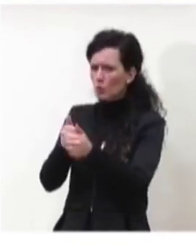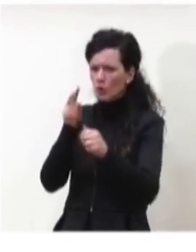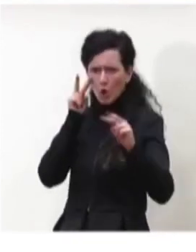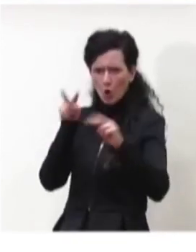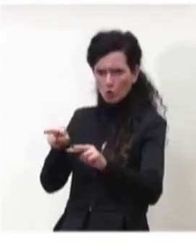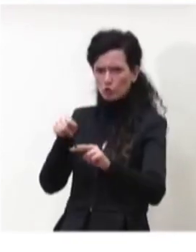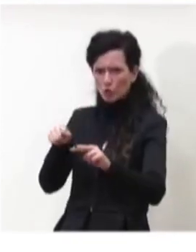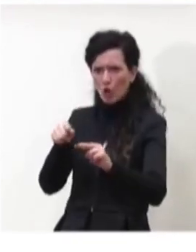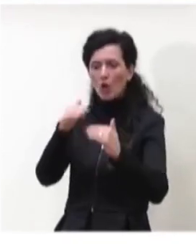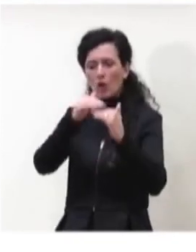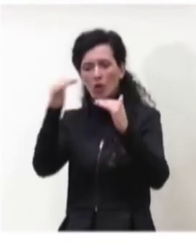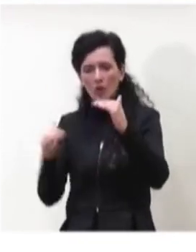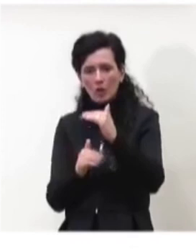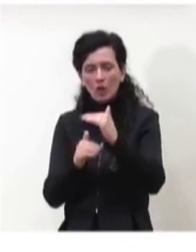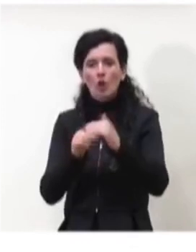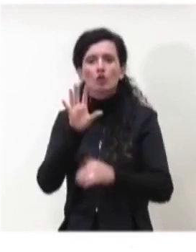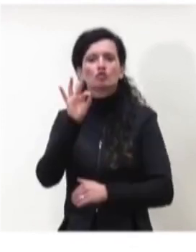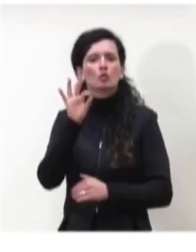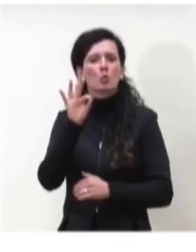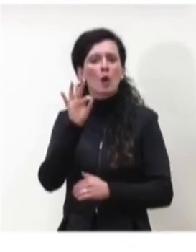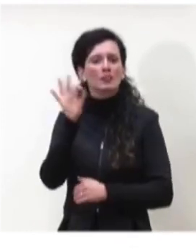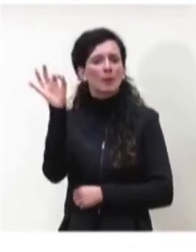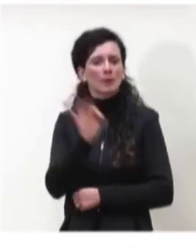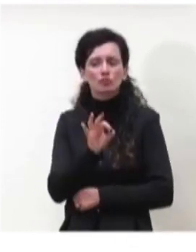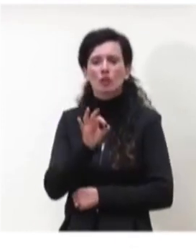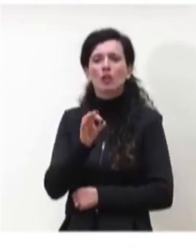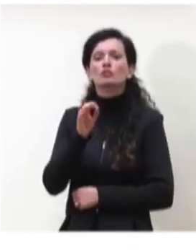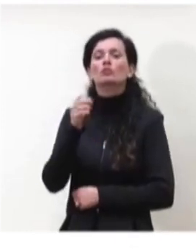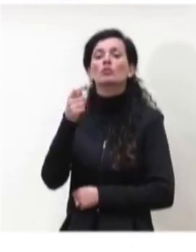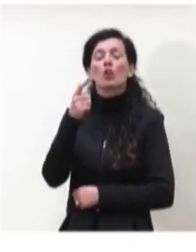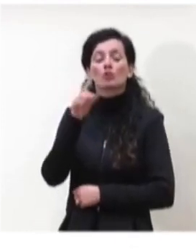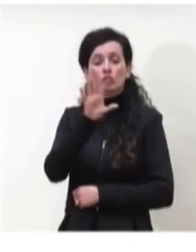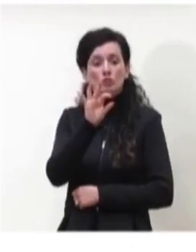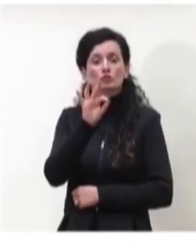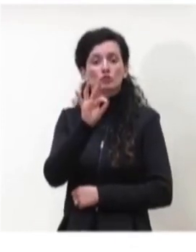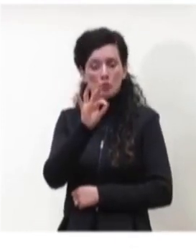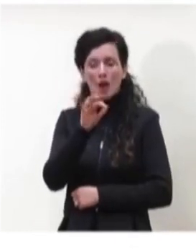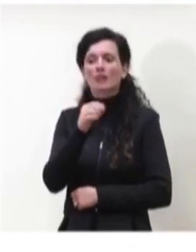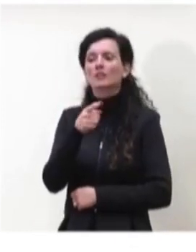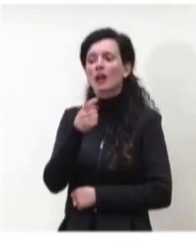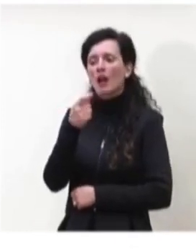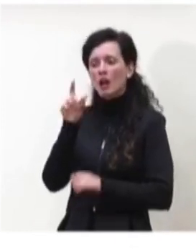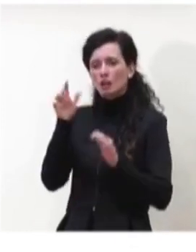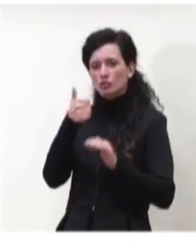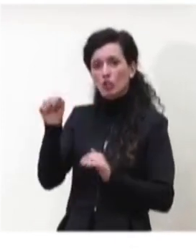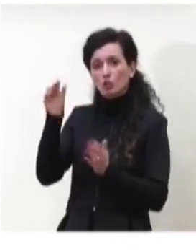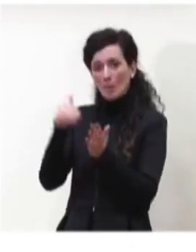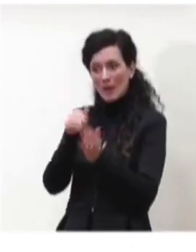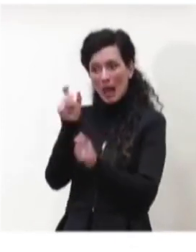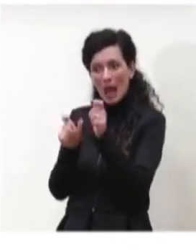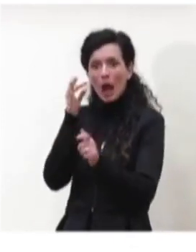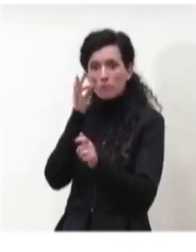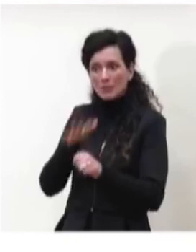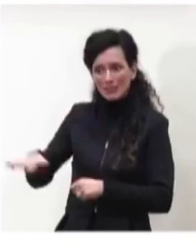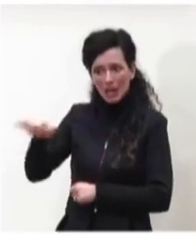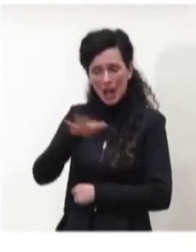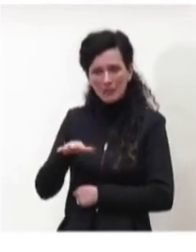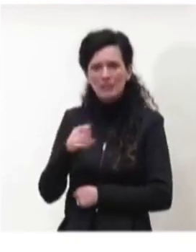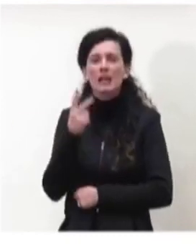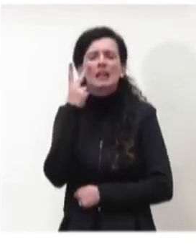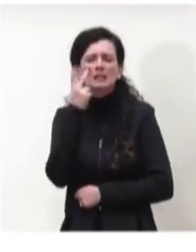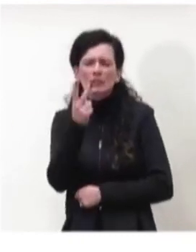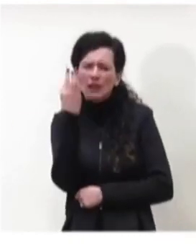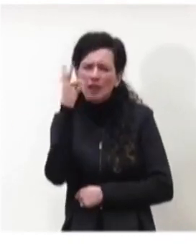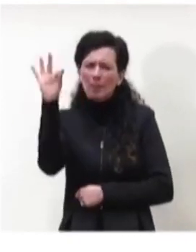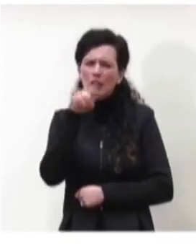50 per 100 mila abitanti. Vedete che c'è una grande variabilità tra regioni, c'è una regione, in particolare la regione